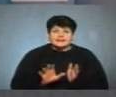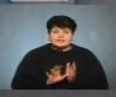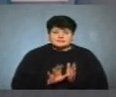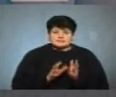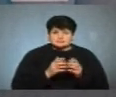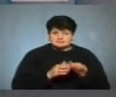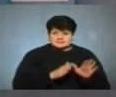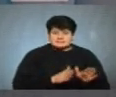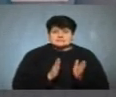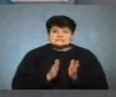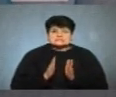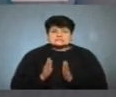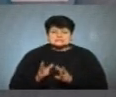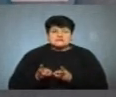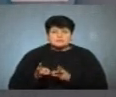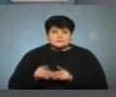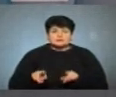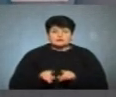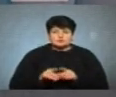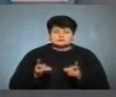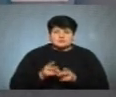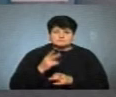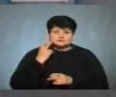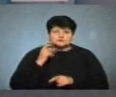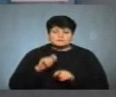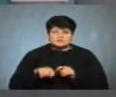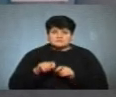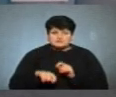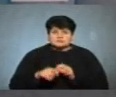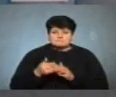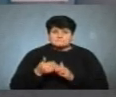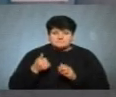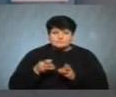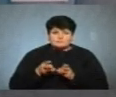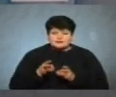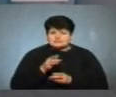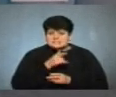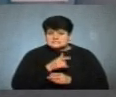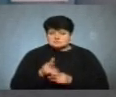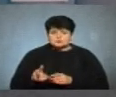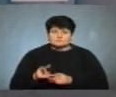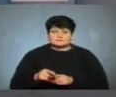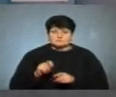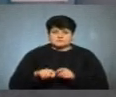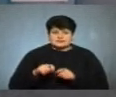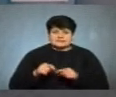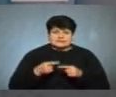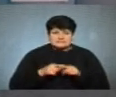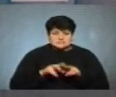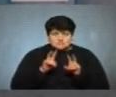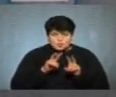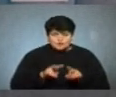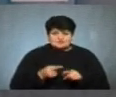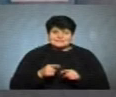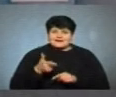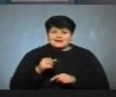прилади. Системи опалення, також їх потрібно регулярно перевіряти, перед опалювальним сезоном проходити технічний огляд. Чи це